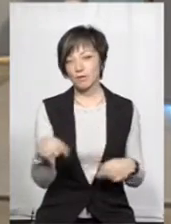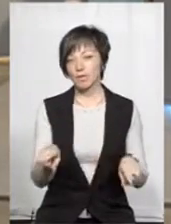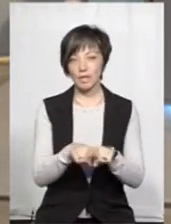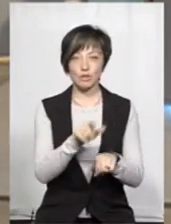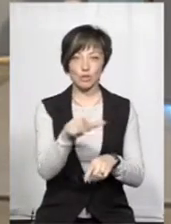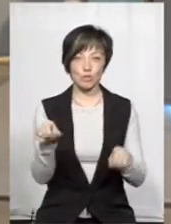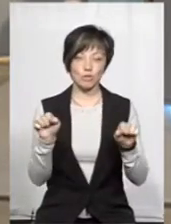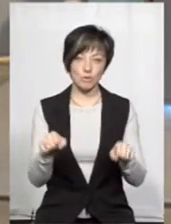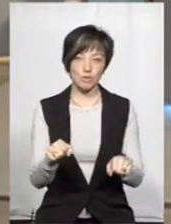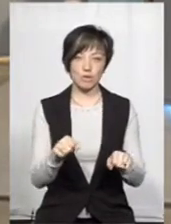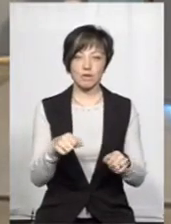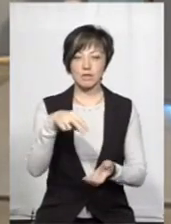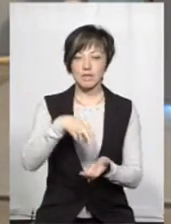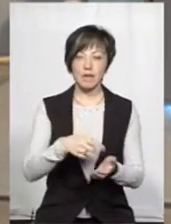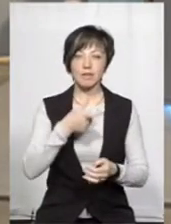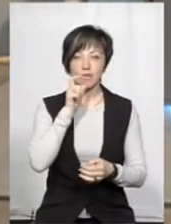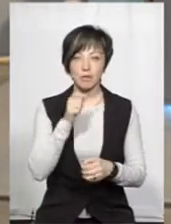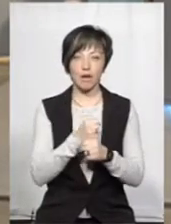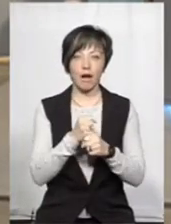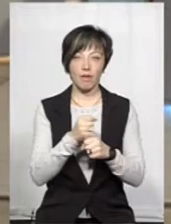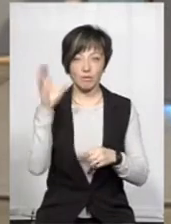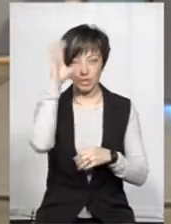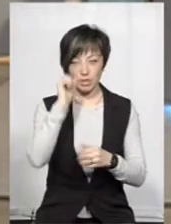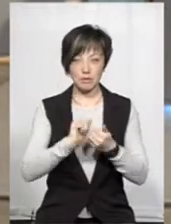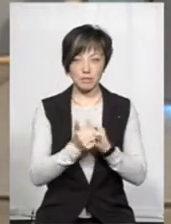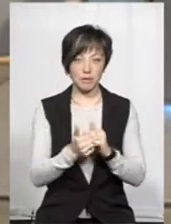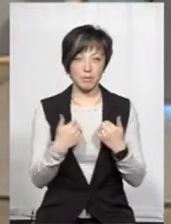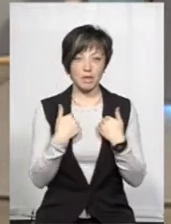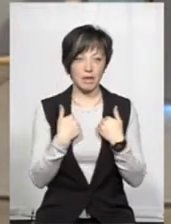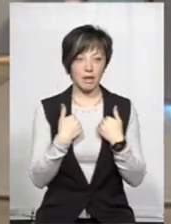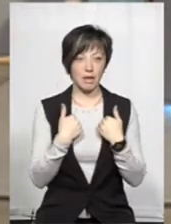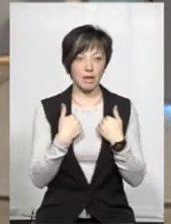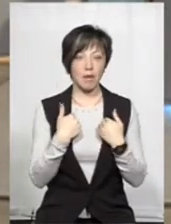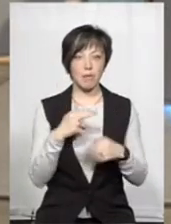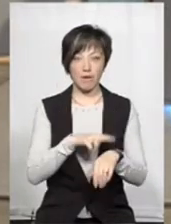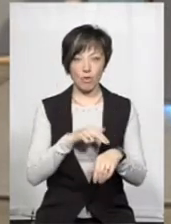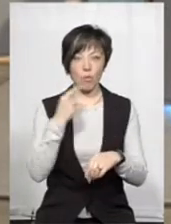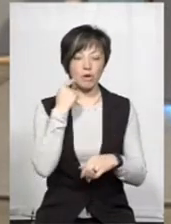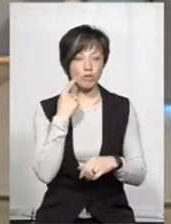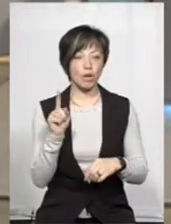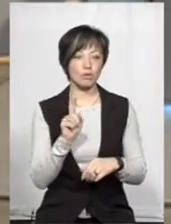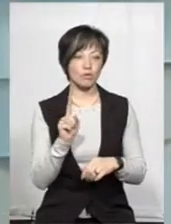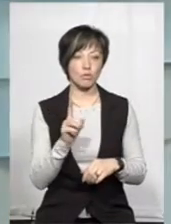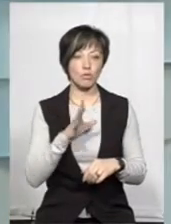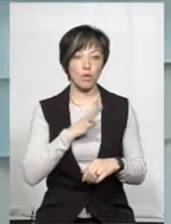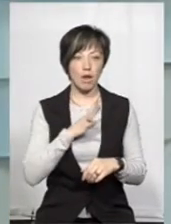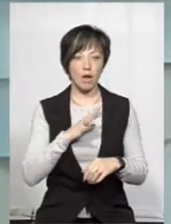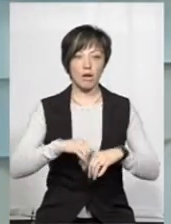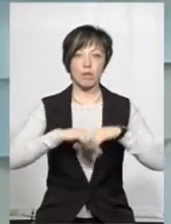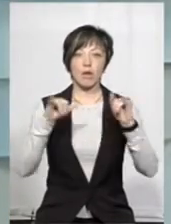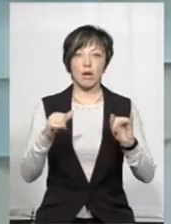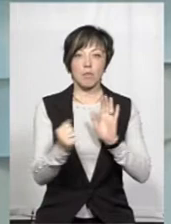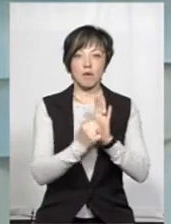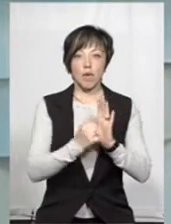теж люди, які можуть стати випити каву в нічну зміну. Мене, як правоохоронця, ображало те, що була така хвиля